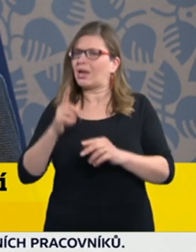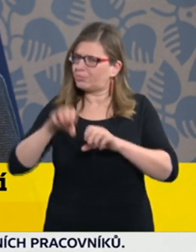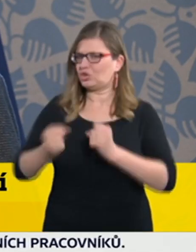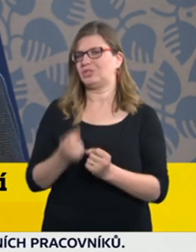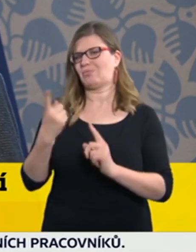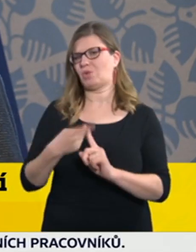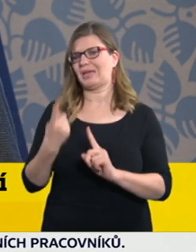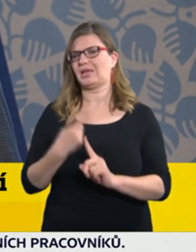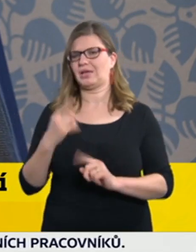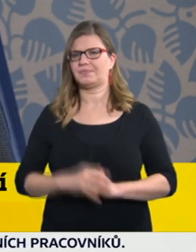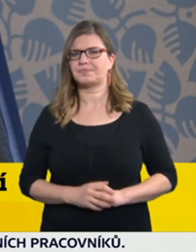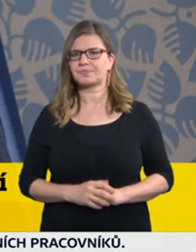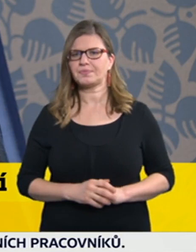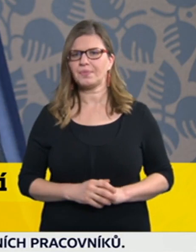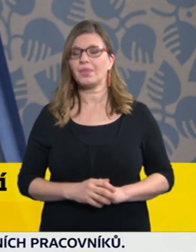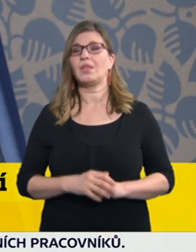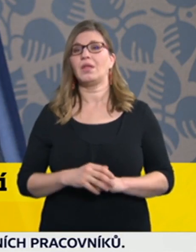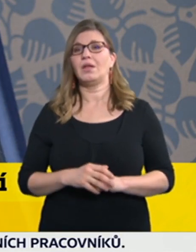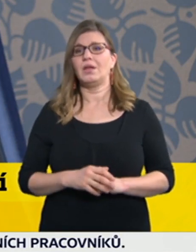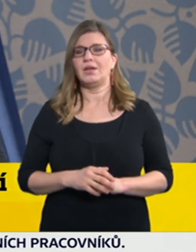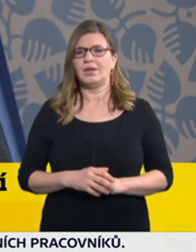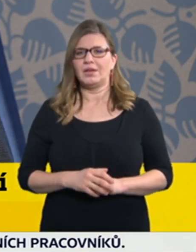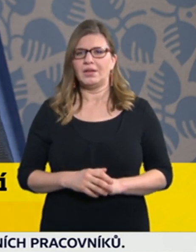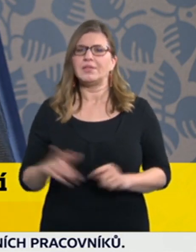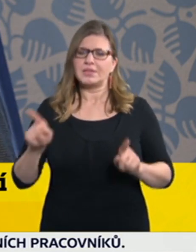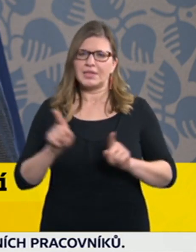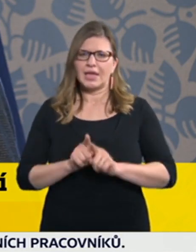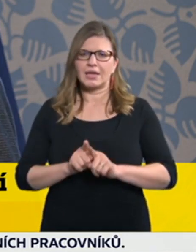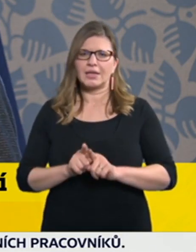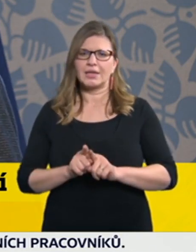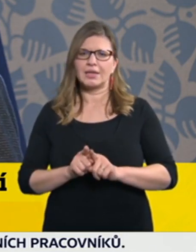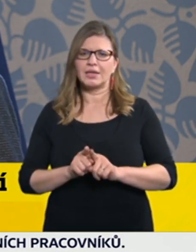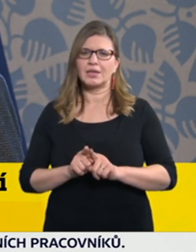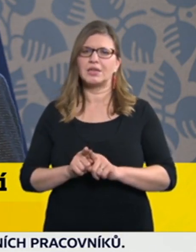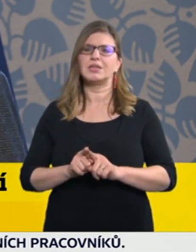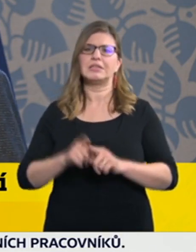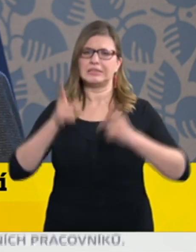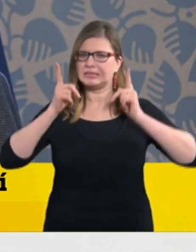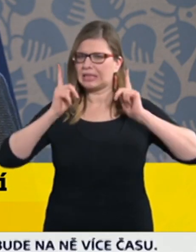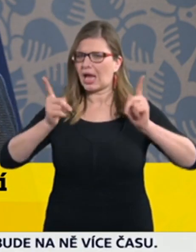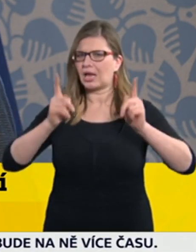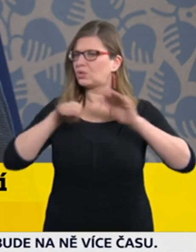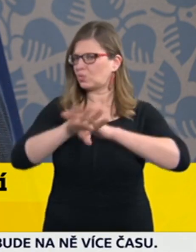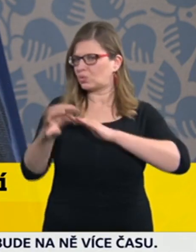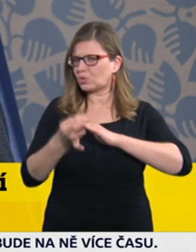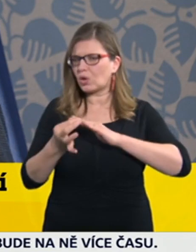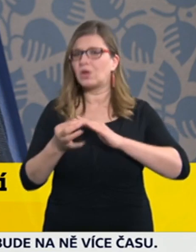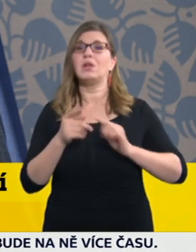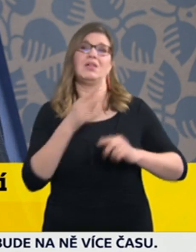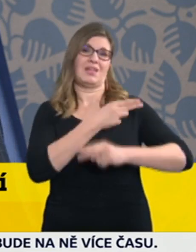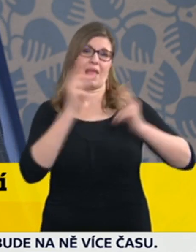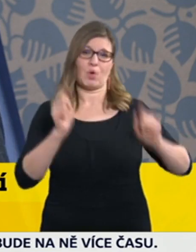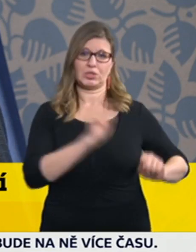blížními a rovněž v rámci toho zákazu návštěv ve zdravotnických zařízeních